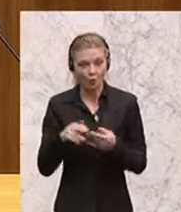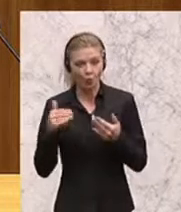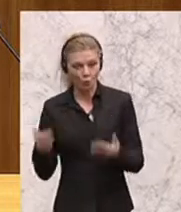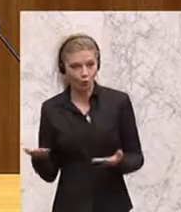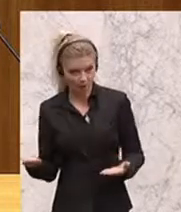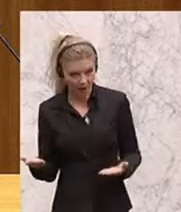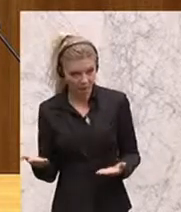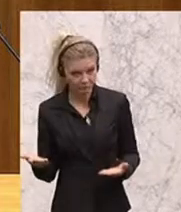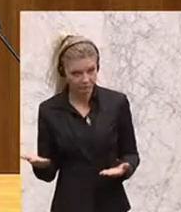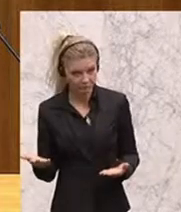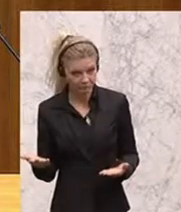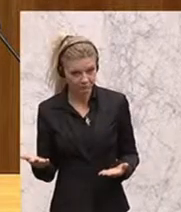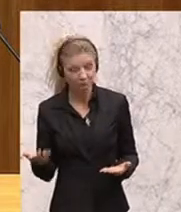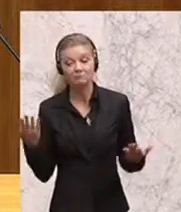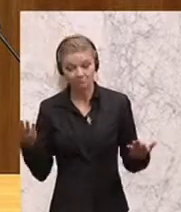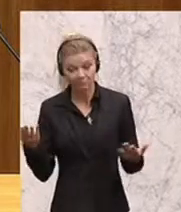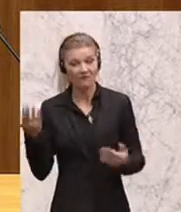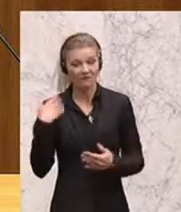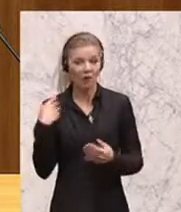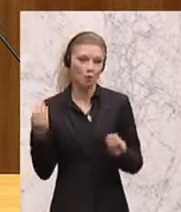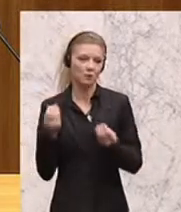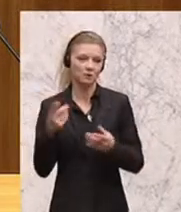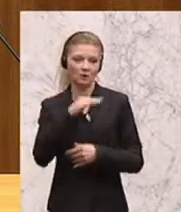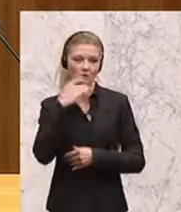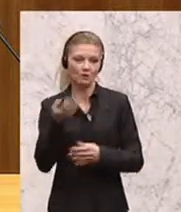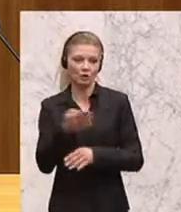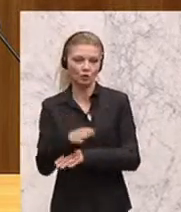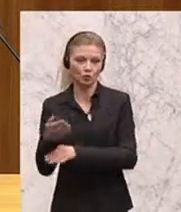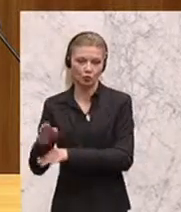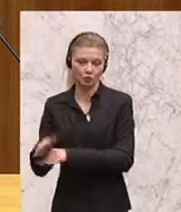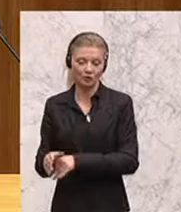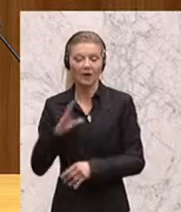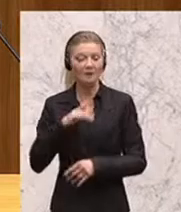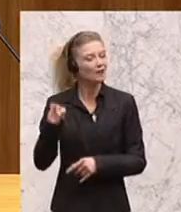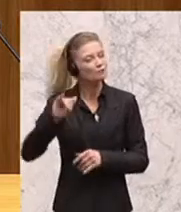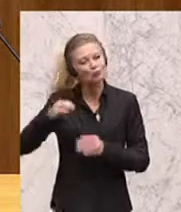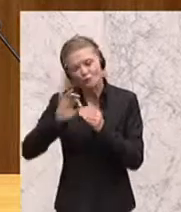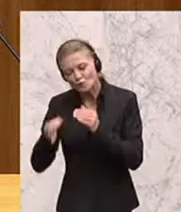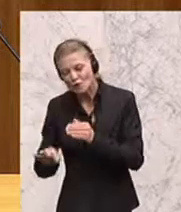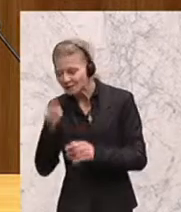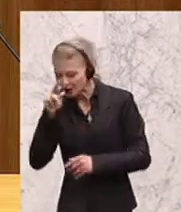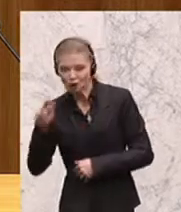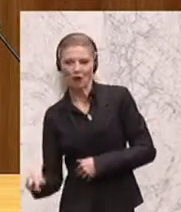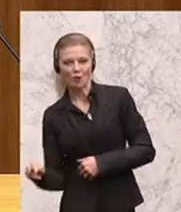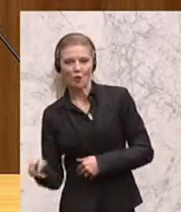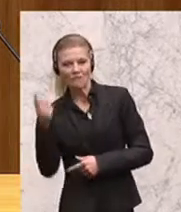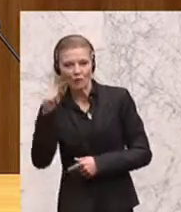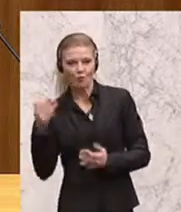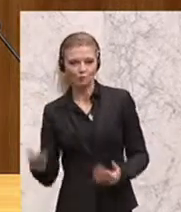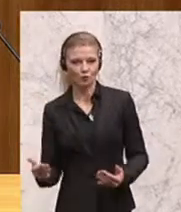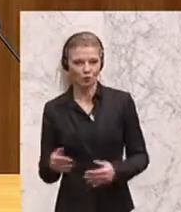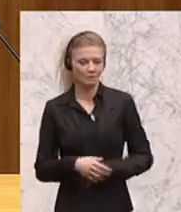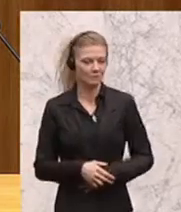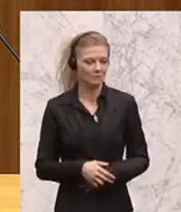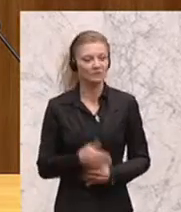es die vielen Toten gegeben hat. Aber da muss ich sagen, da muss man im Hintergrund alles an der Wurzel anfassen, an der Wurzel anfassen. Und